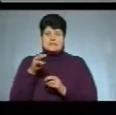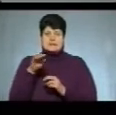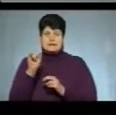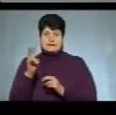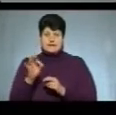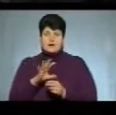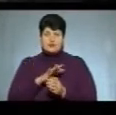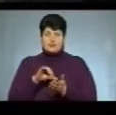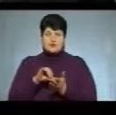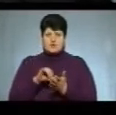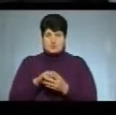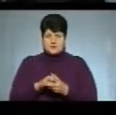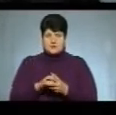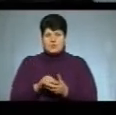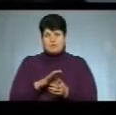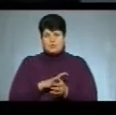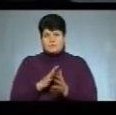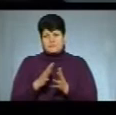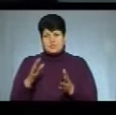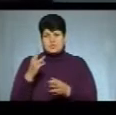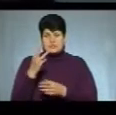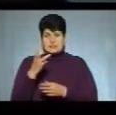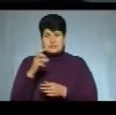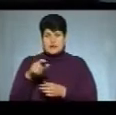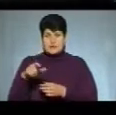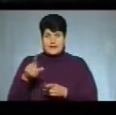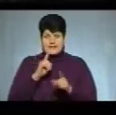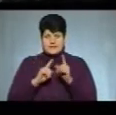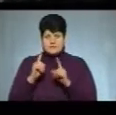зборах. Десь було, може, більше 300 людей на зборах.